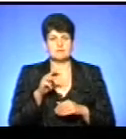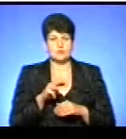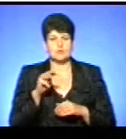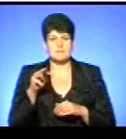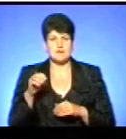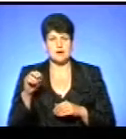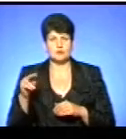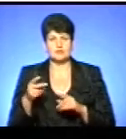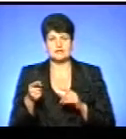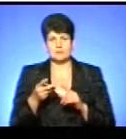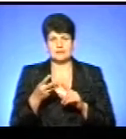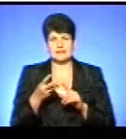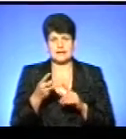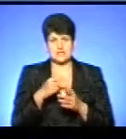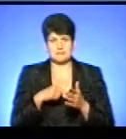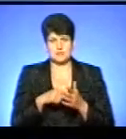Тернопіль, третє місто.